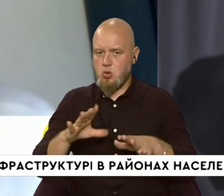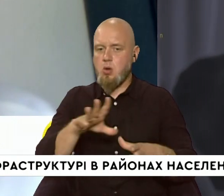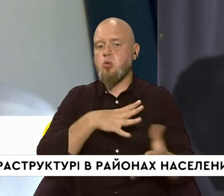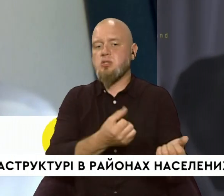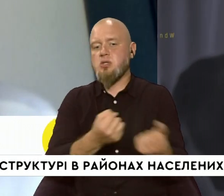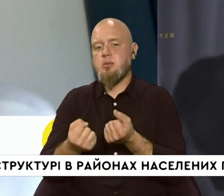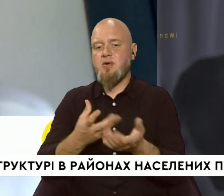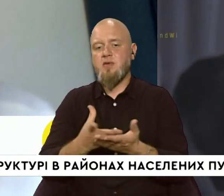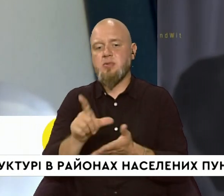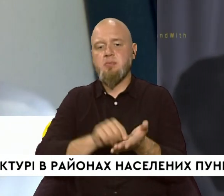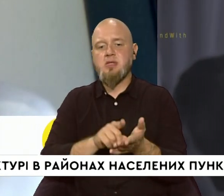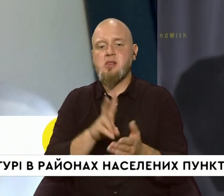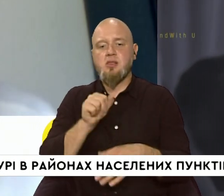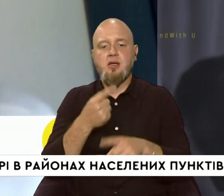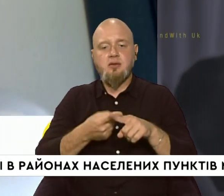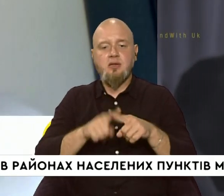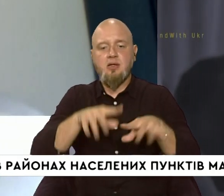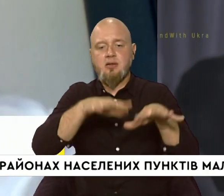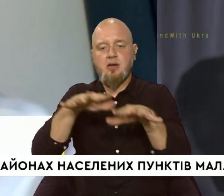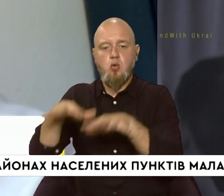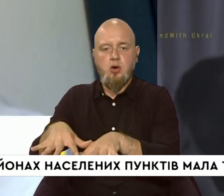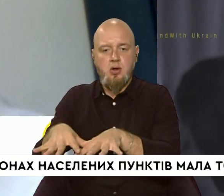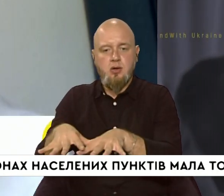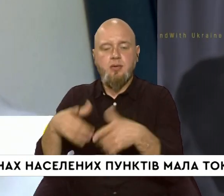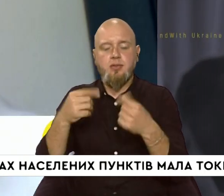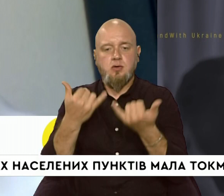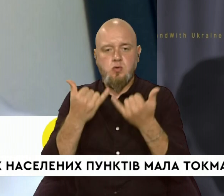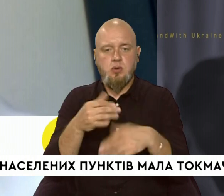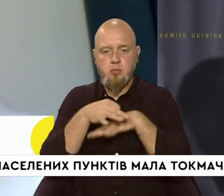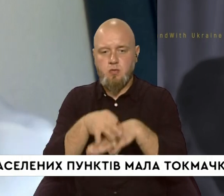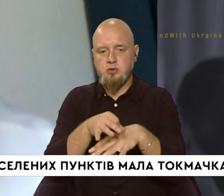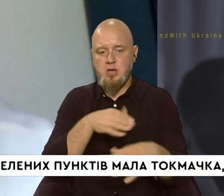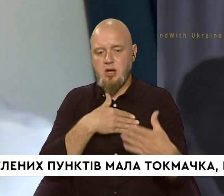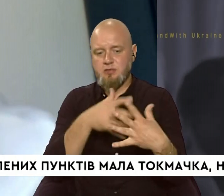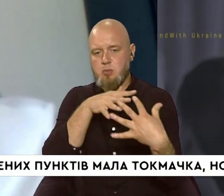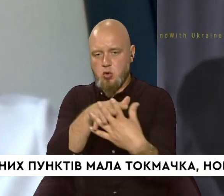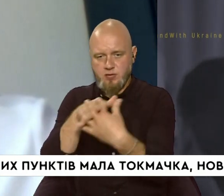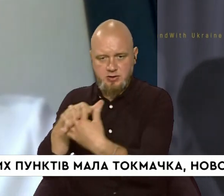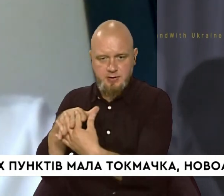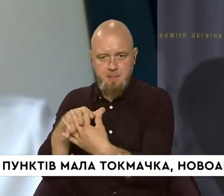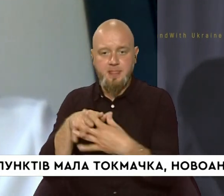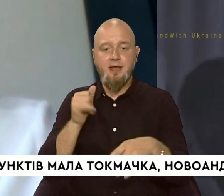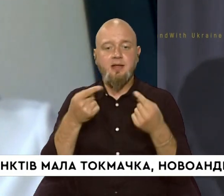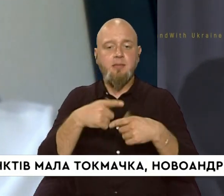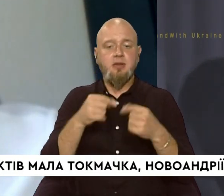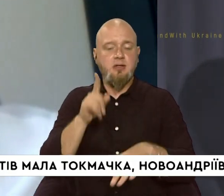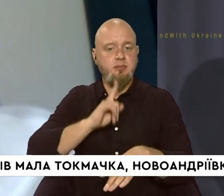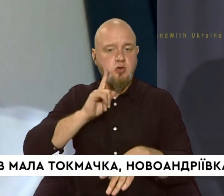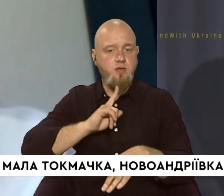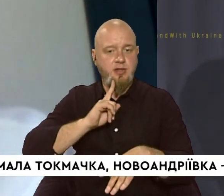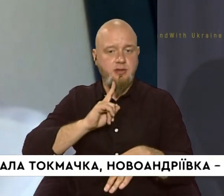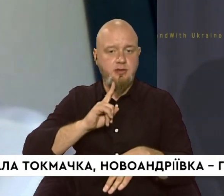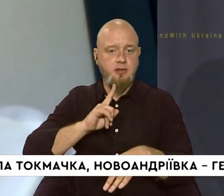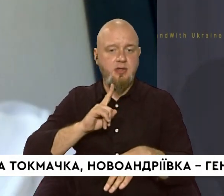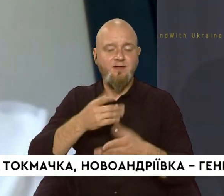затримки виплати пенсії саме на тих територіях, де сьогодні проводяться активні бойові дії. І там, де тимчасово є